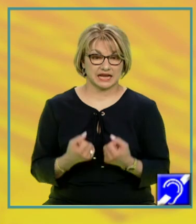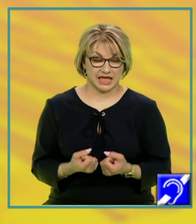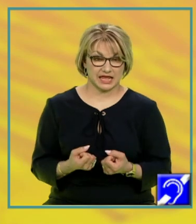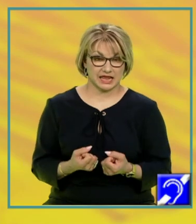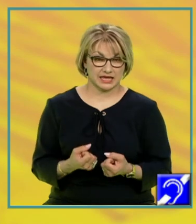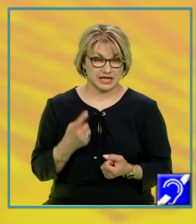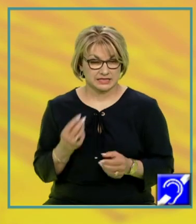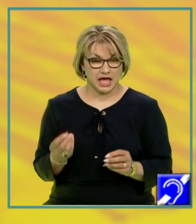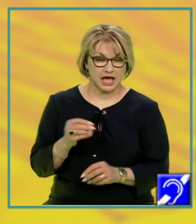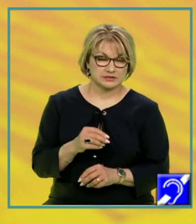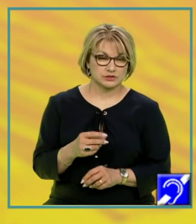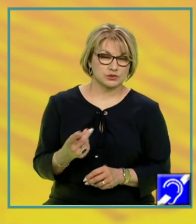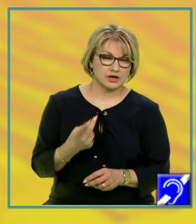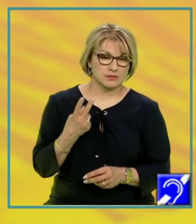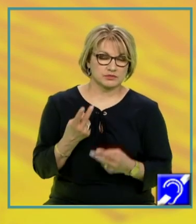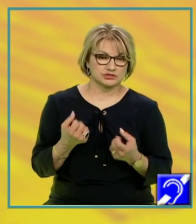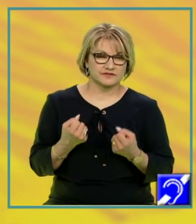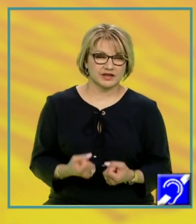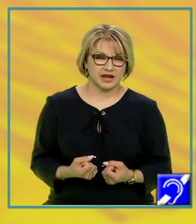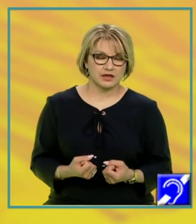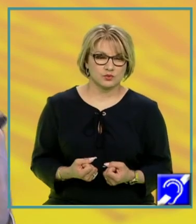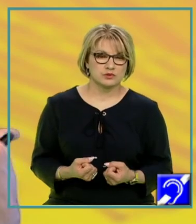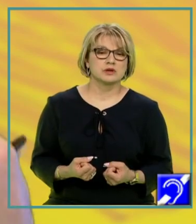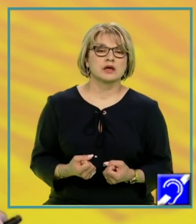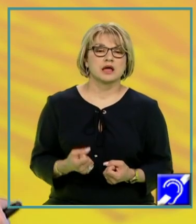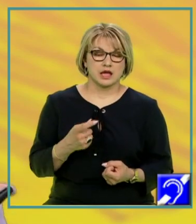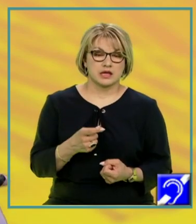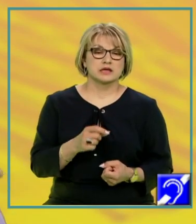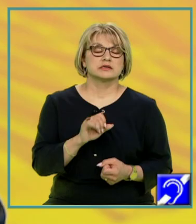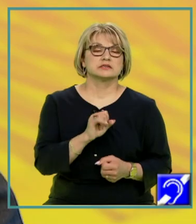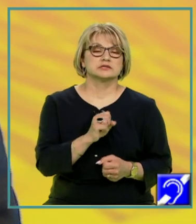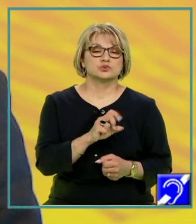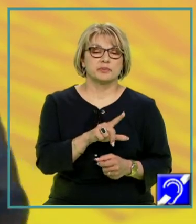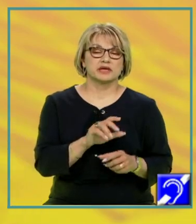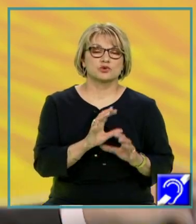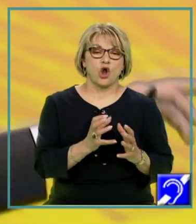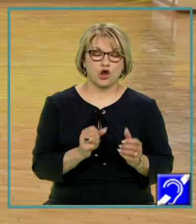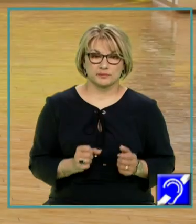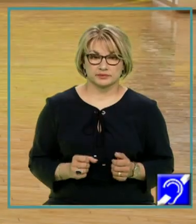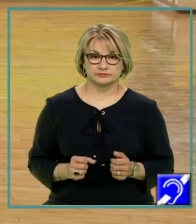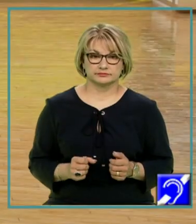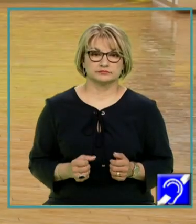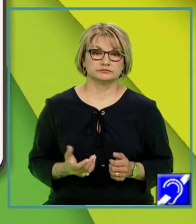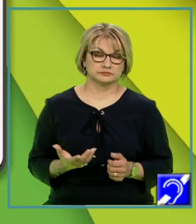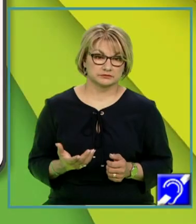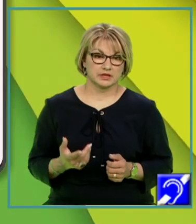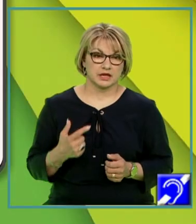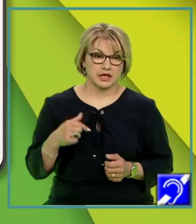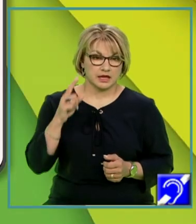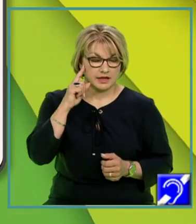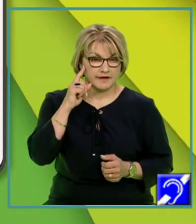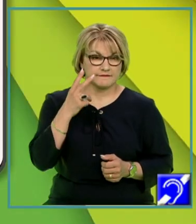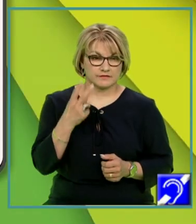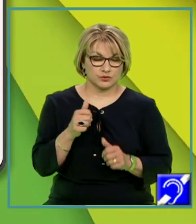proprietate, proprietatea greutății, proprietatea de a avea greutate, subiectului corp. Astfel, având în vedere